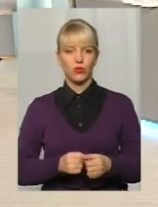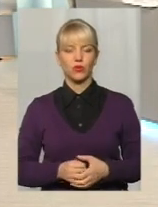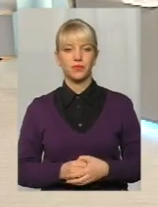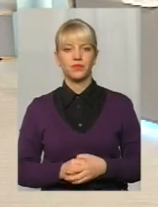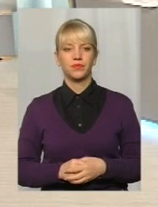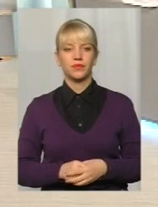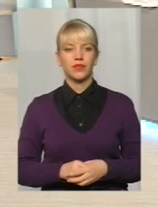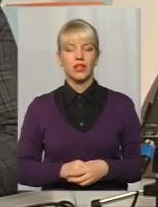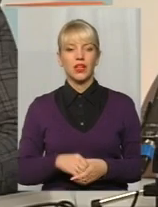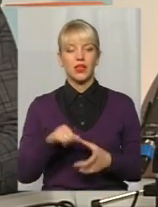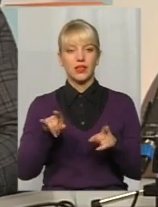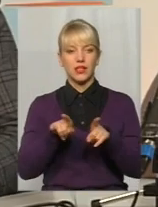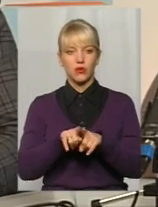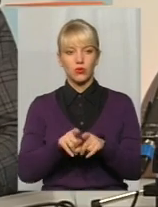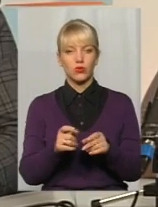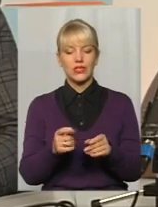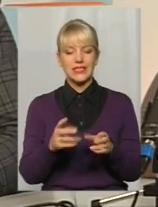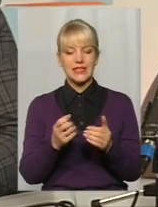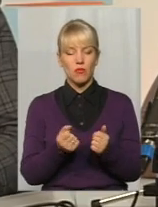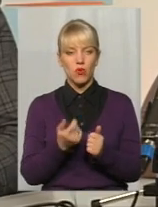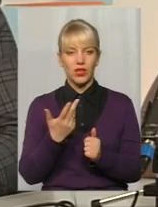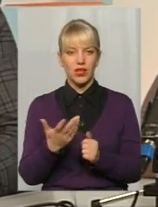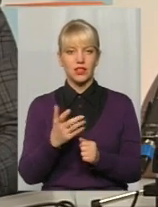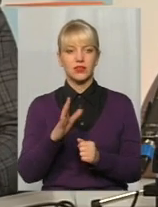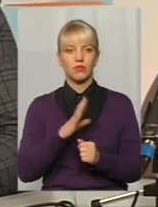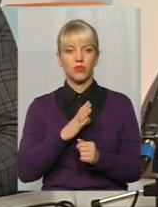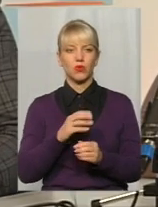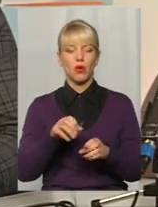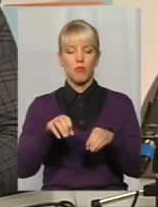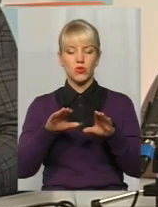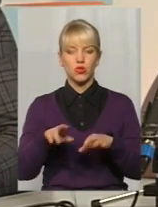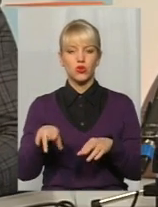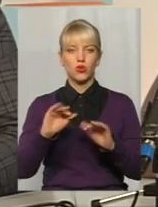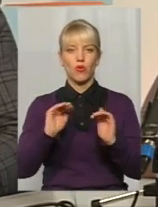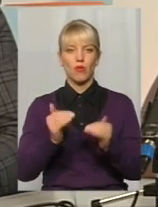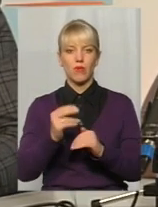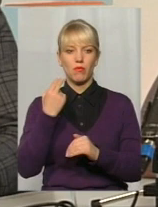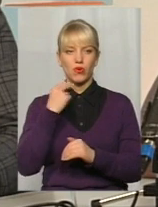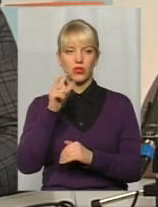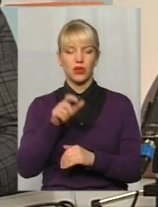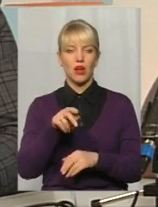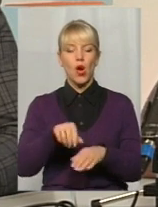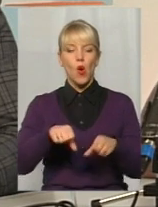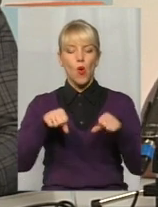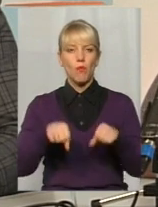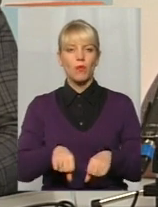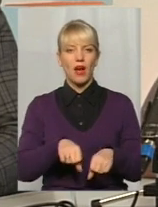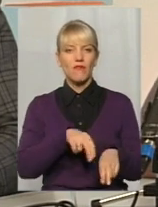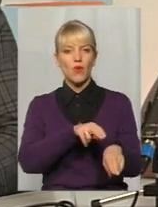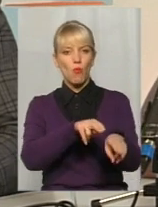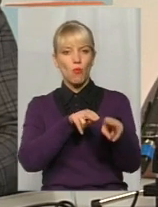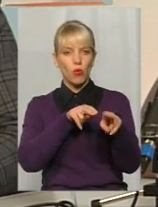патронів. І таку ж саму кількість було винесено постанов щодо обмеження боржника у праві полювання. Відповідно,